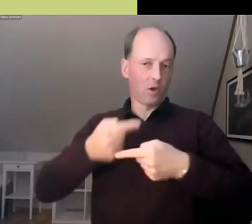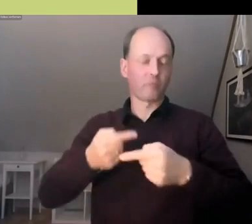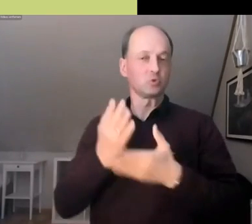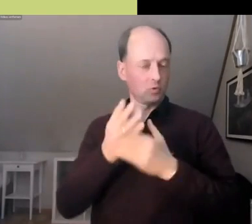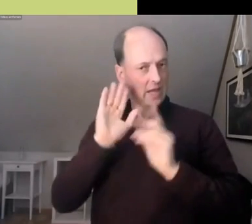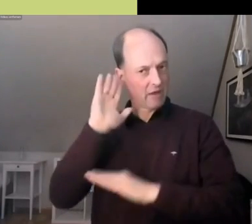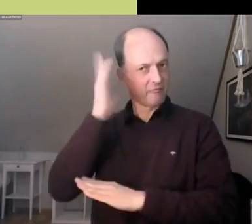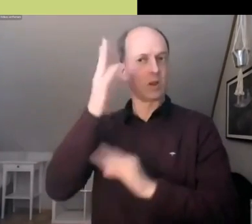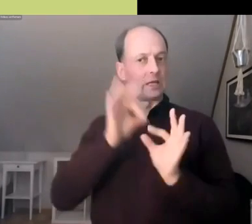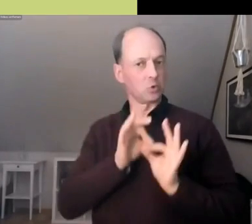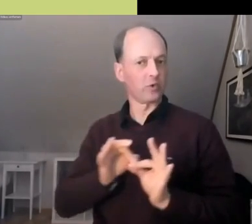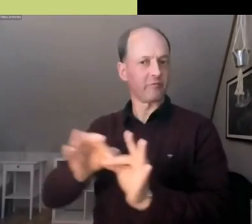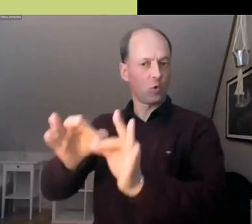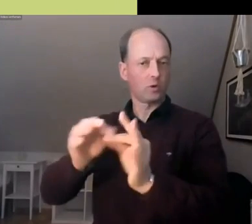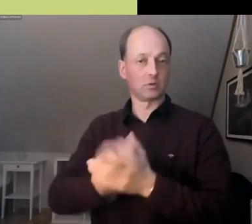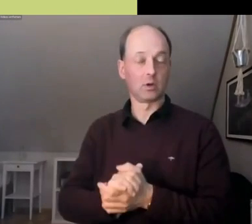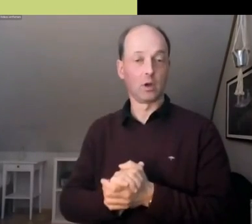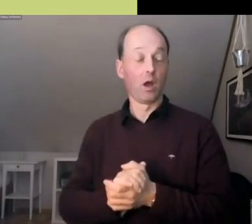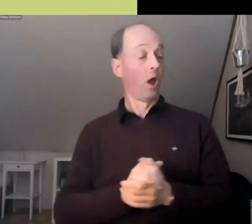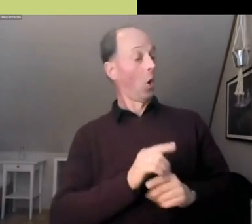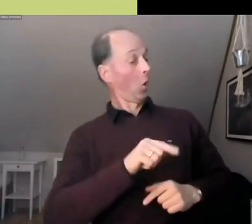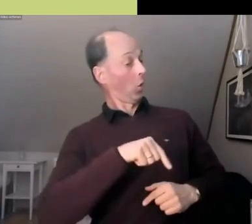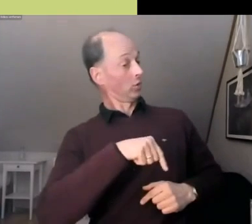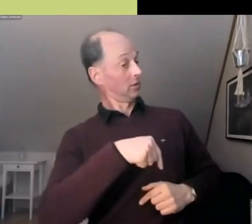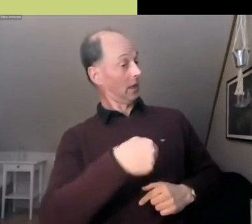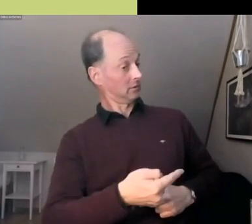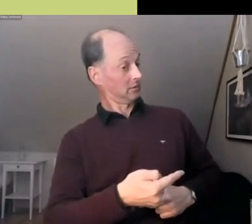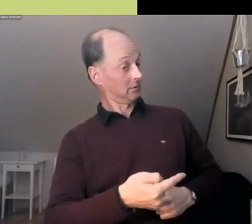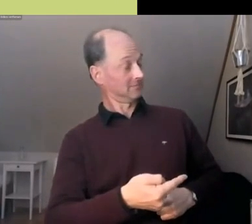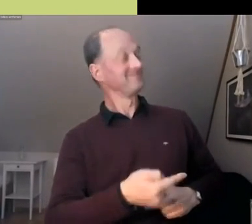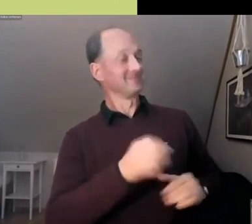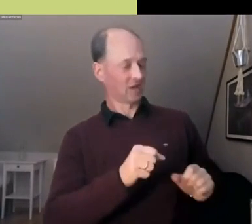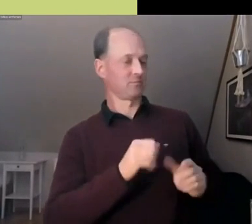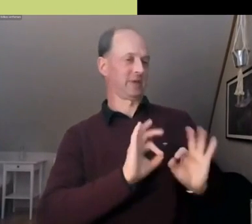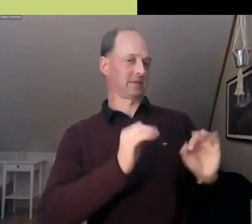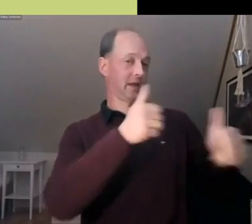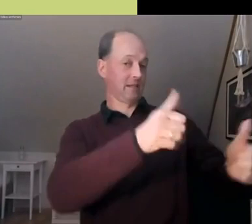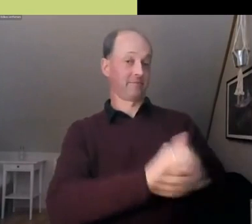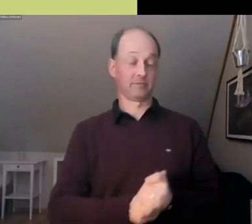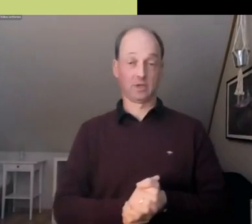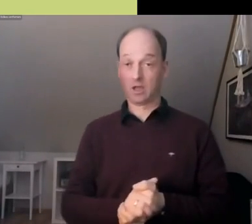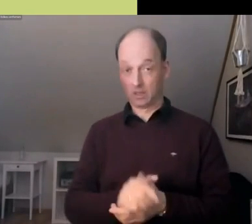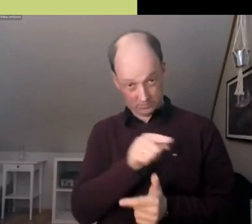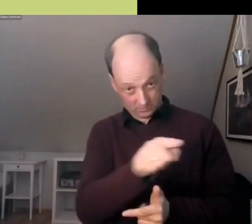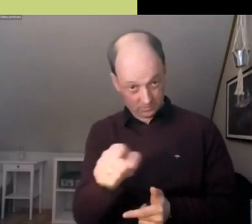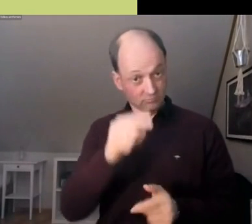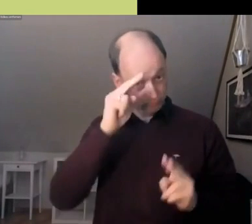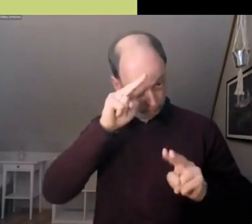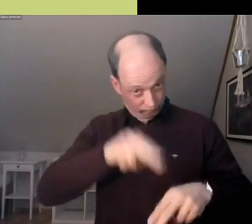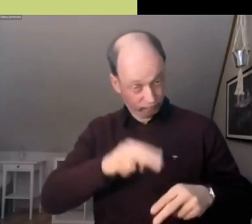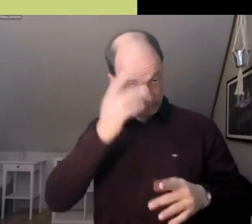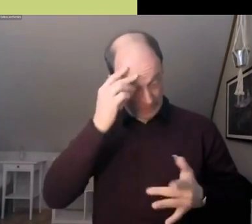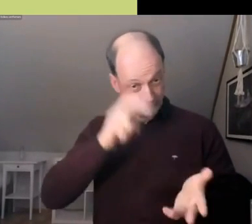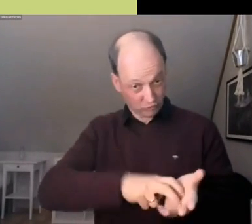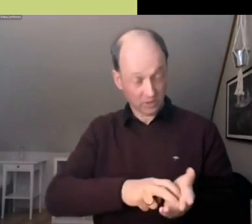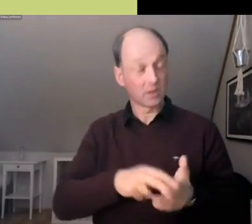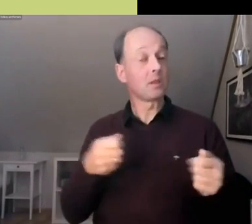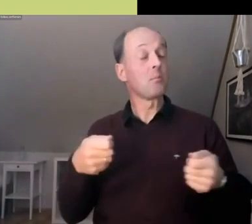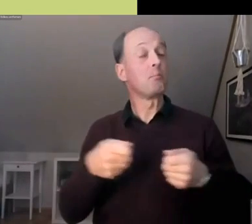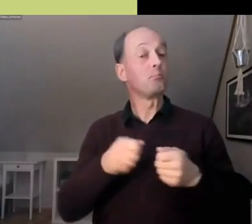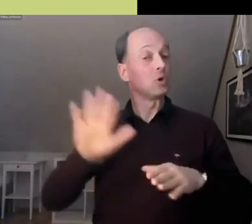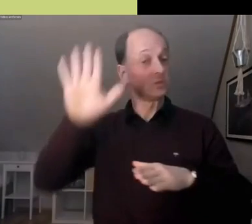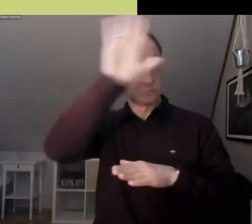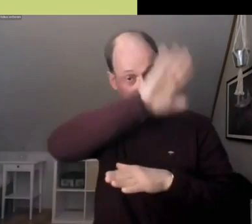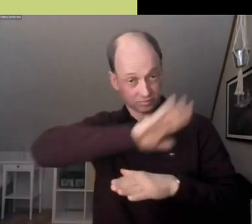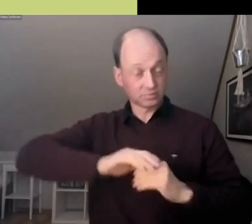Und dann könnte ich dir auch endlich viel besser helfen. Du bist auch für einen bundesweiten BürgerInnenrat zur Klimapolitik? Dann